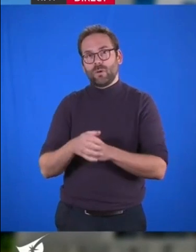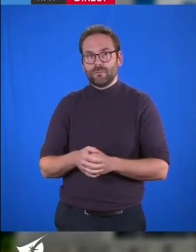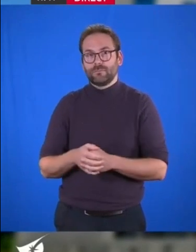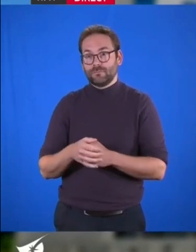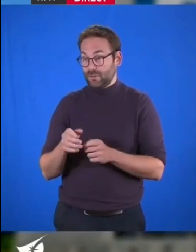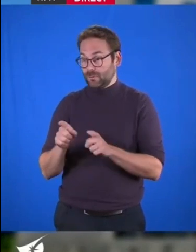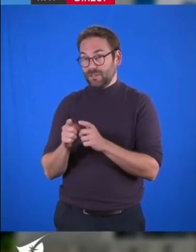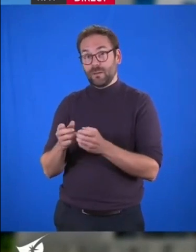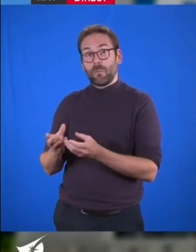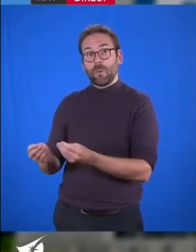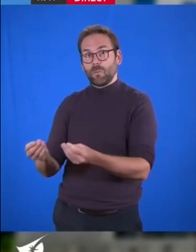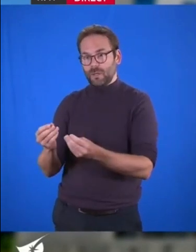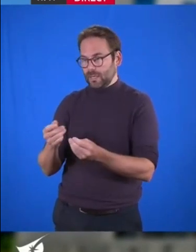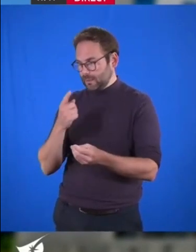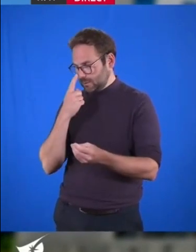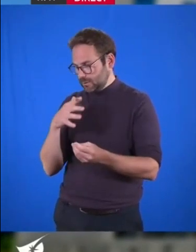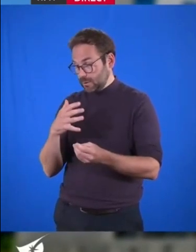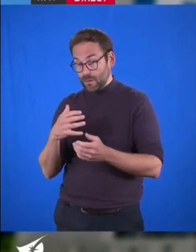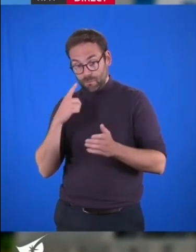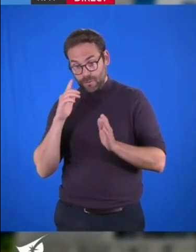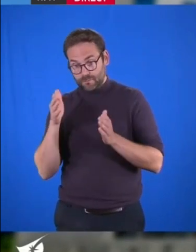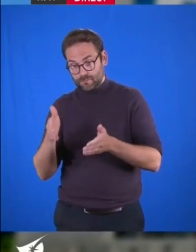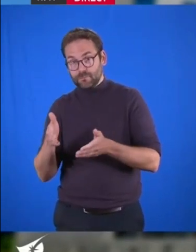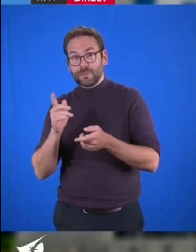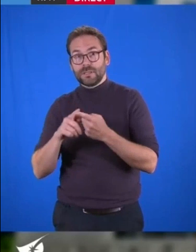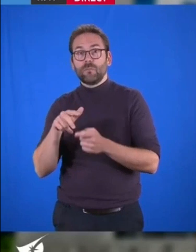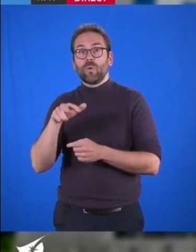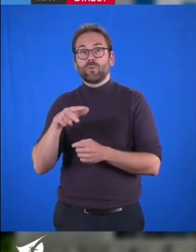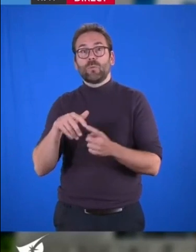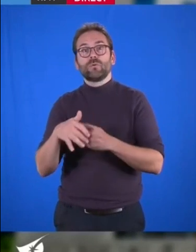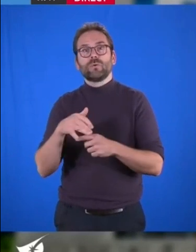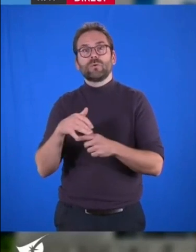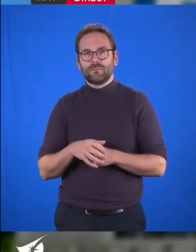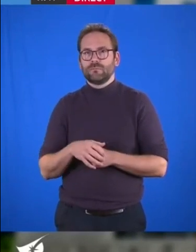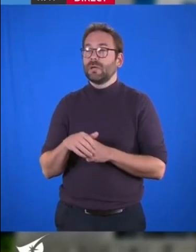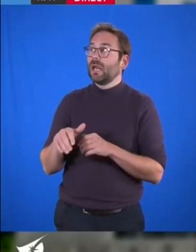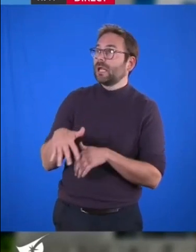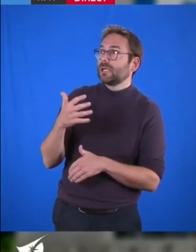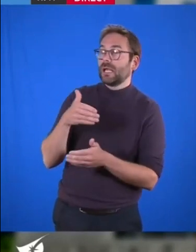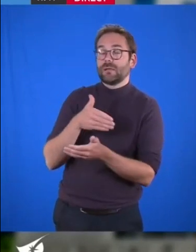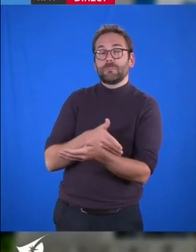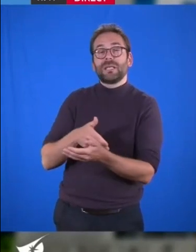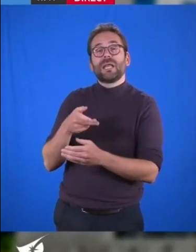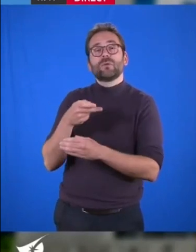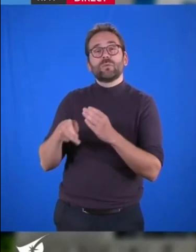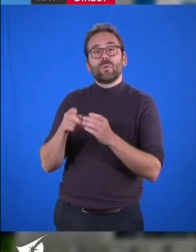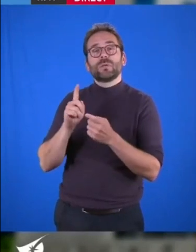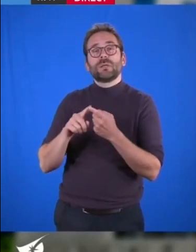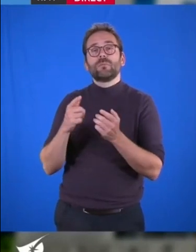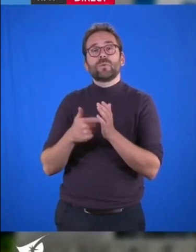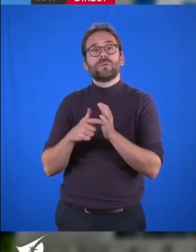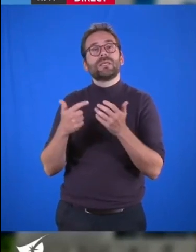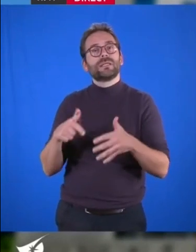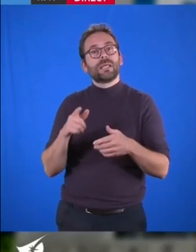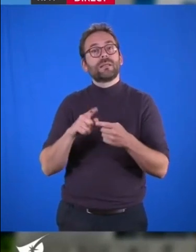considérer plus particulièrement le logement social. Avec une économie de 15 milliards d'euros depuis 2017 sur les acteurs de la construction